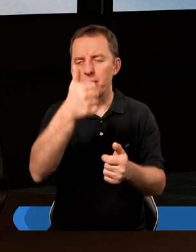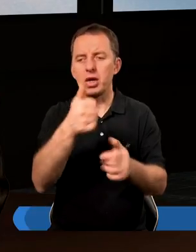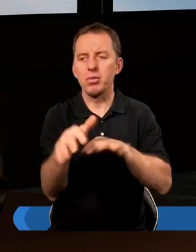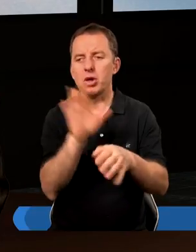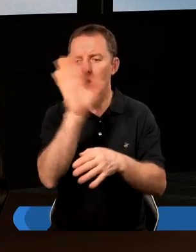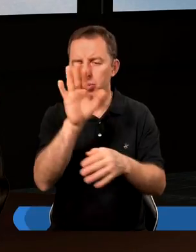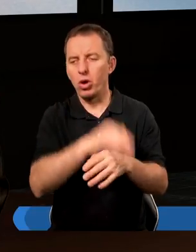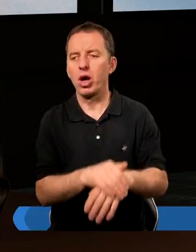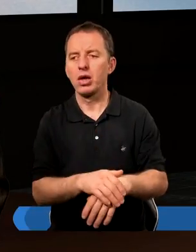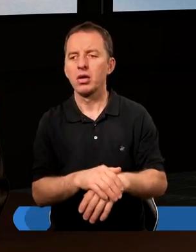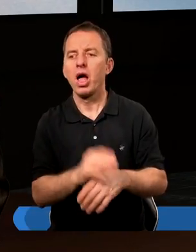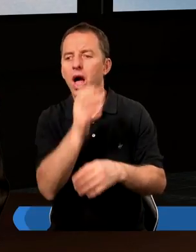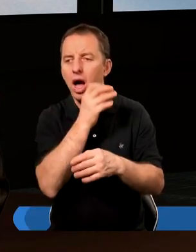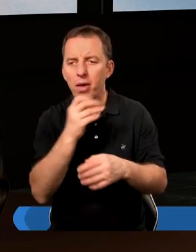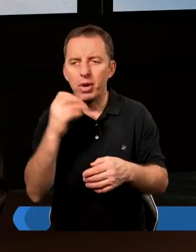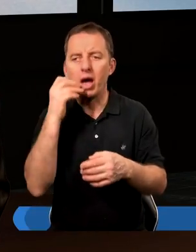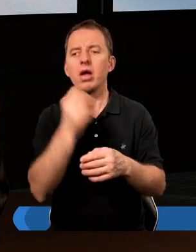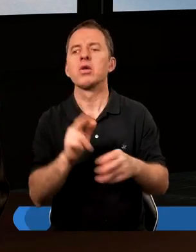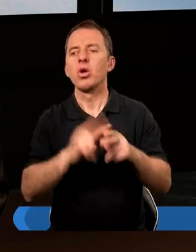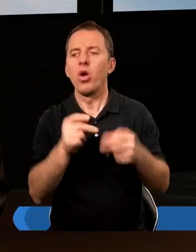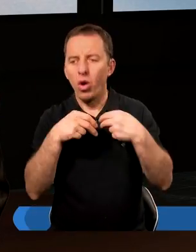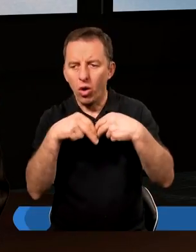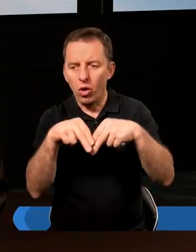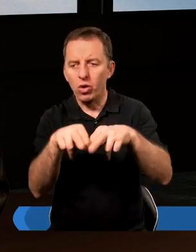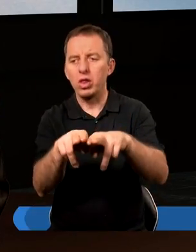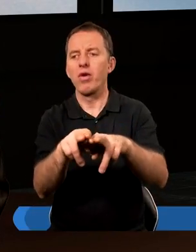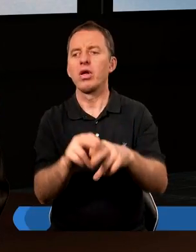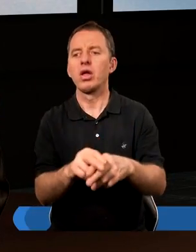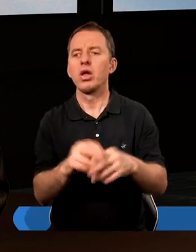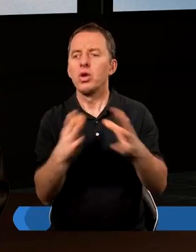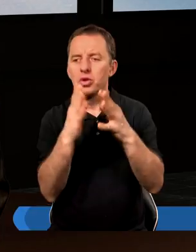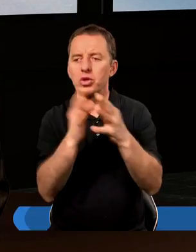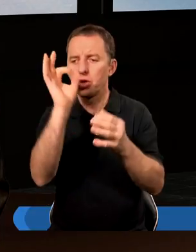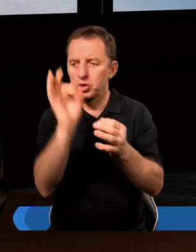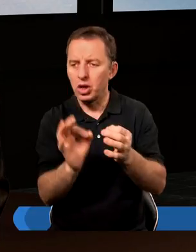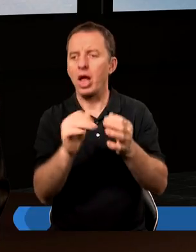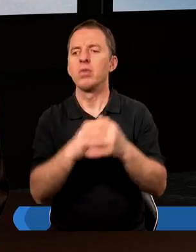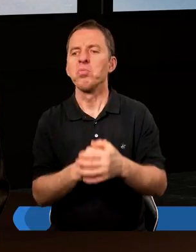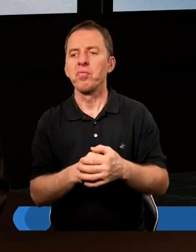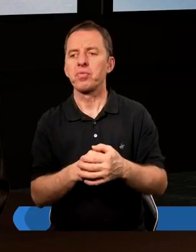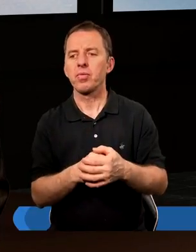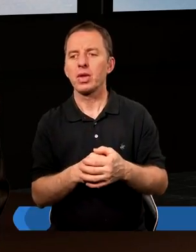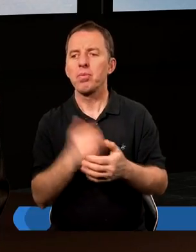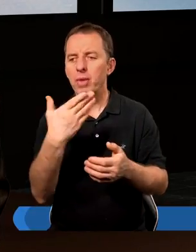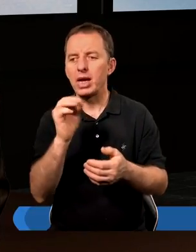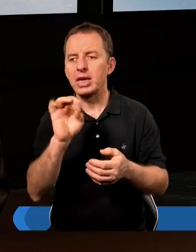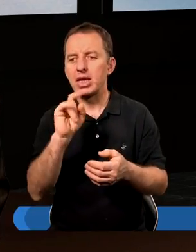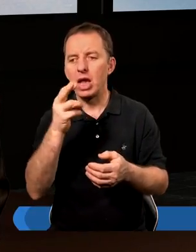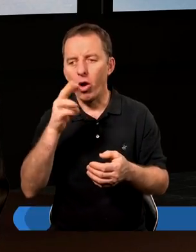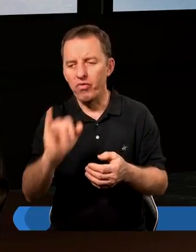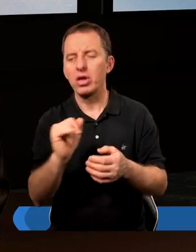miejscu. Czyli historia Abrahama, który oddawał też, nawet jest napisane dziesięcinę Melchii Zadekowi.